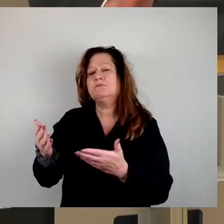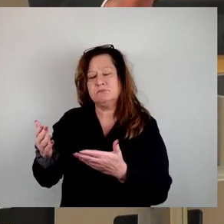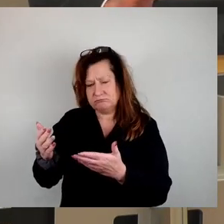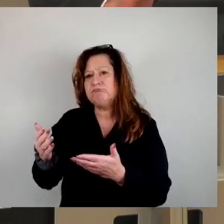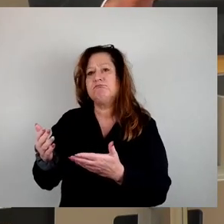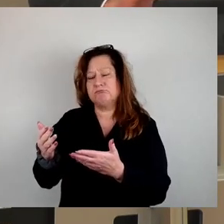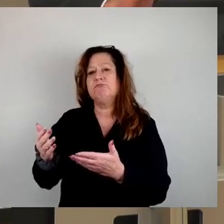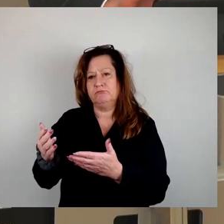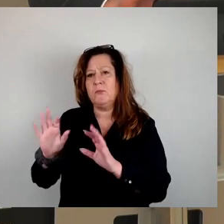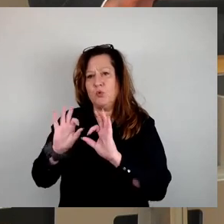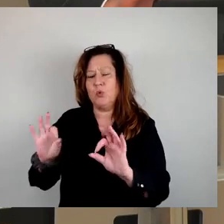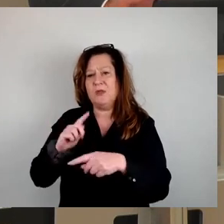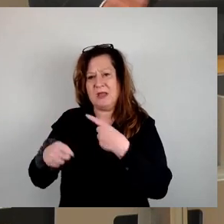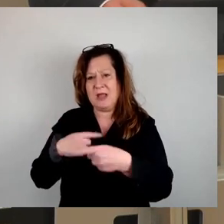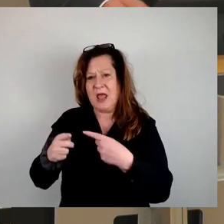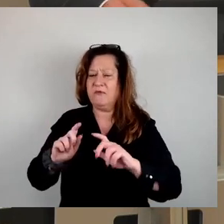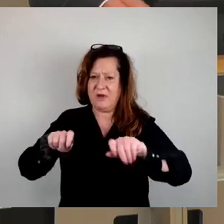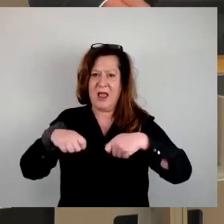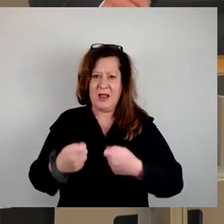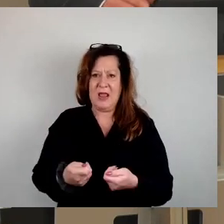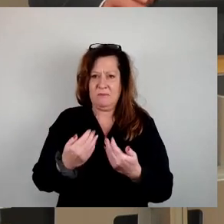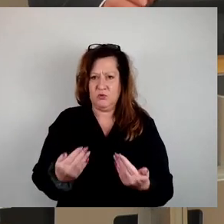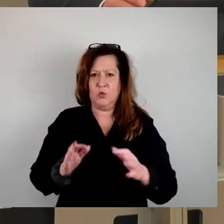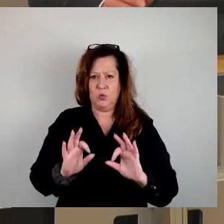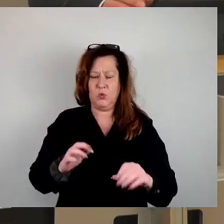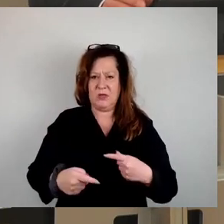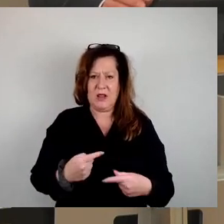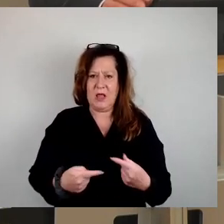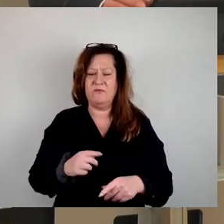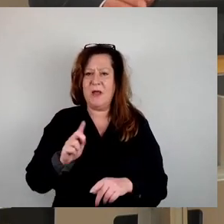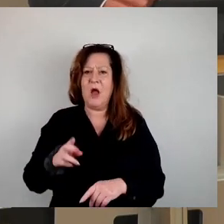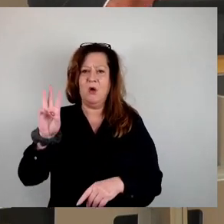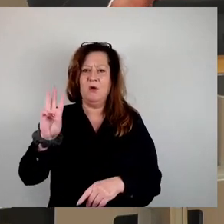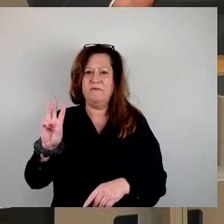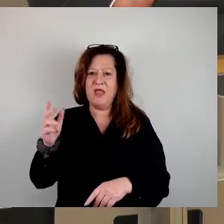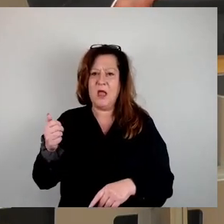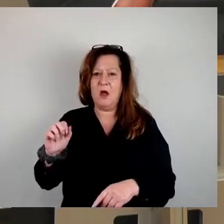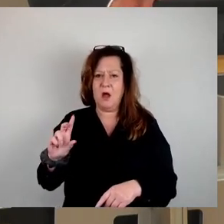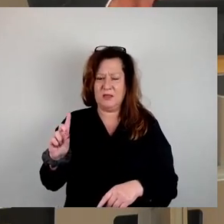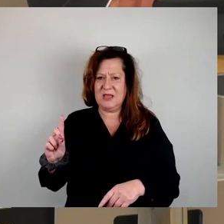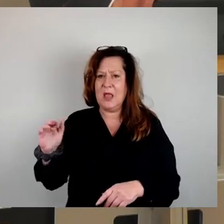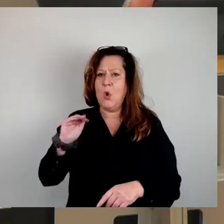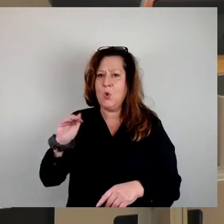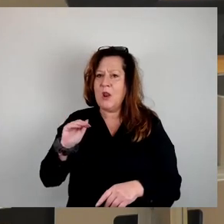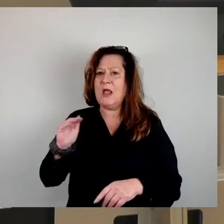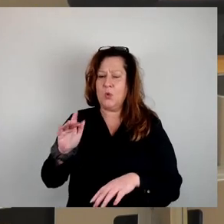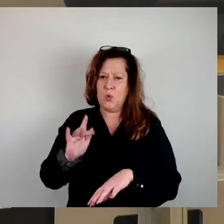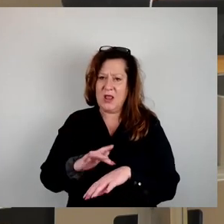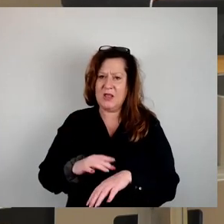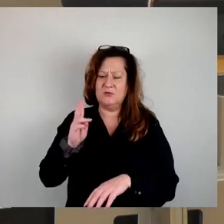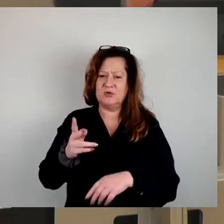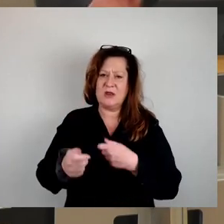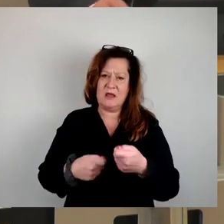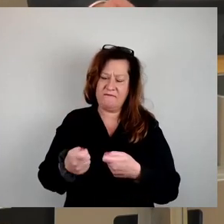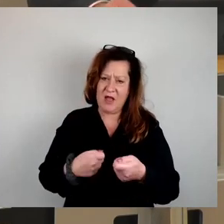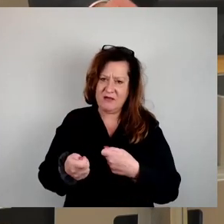wäre. Mein Dank gilt auch der WED, namentlich Herrn Jäckel und den Kolleginnen und Kollegen der Stadtverwaltung, die mit Hochdruck an dieser